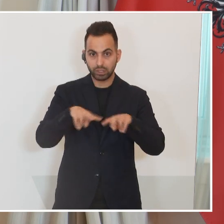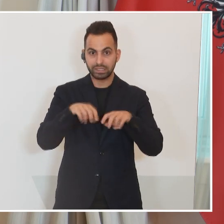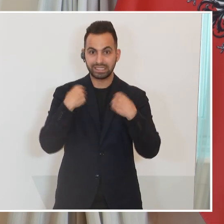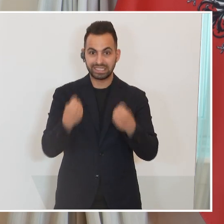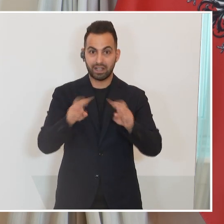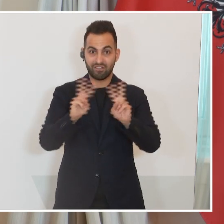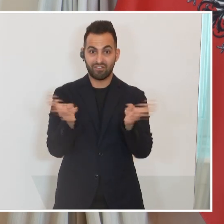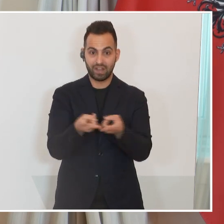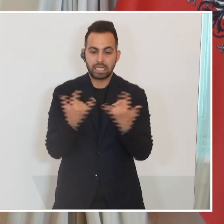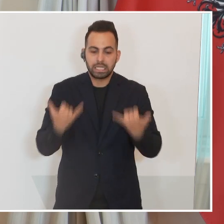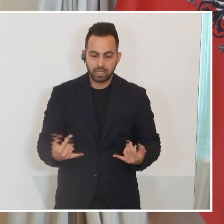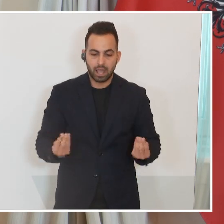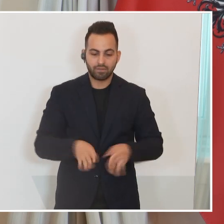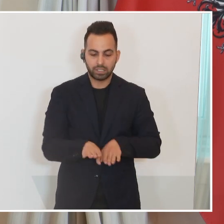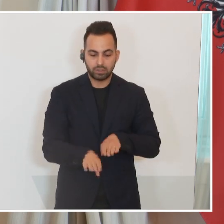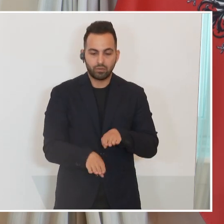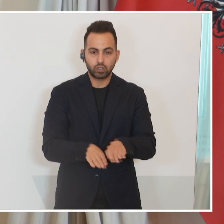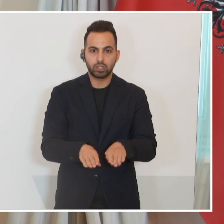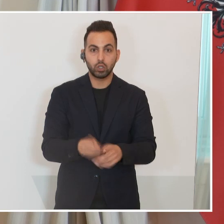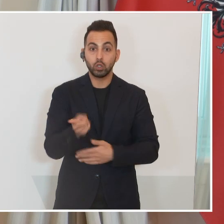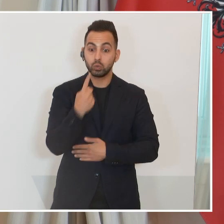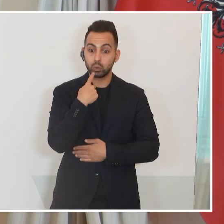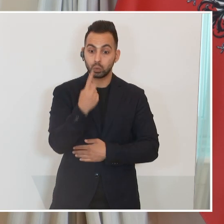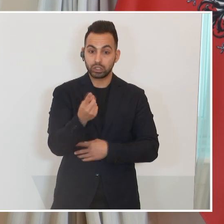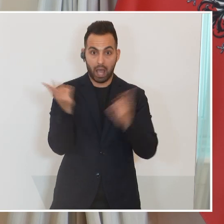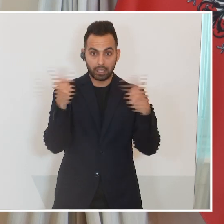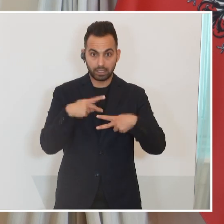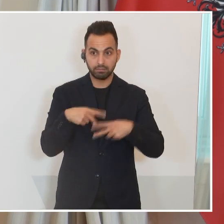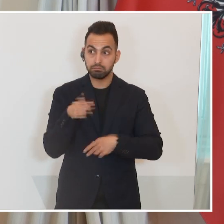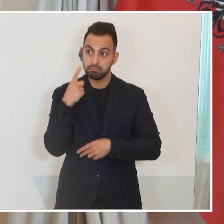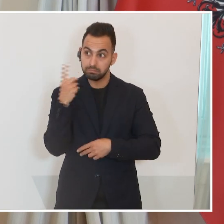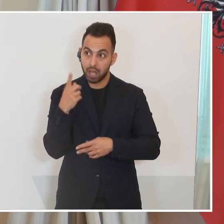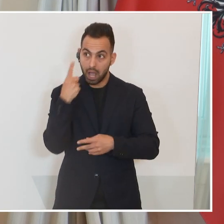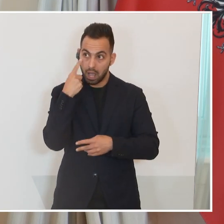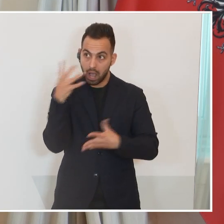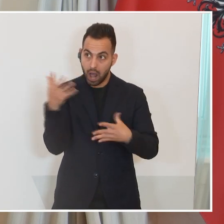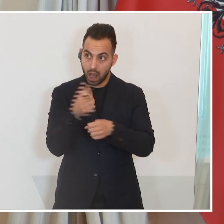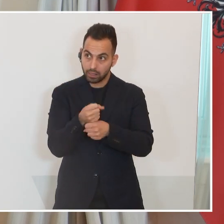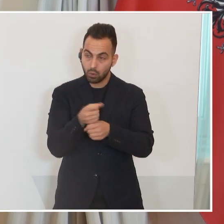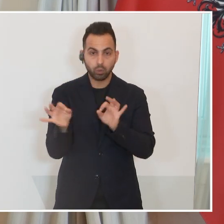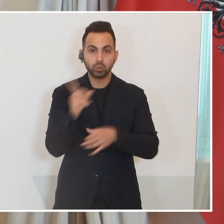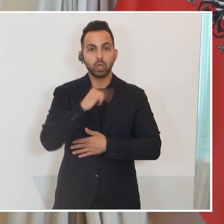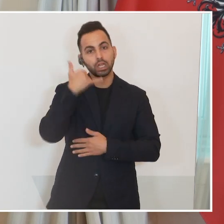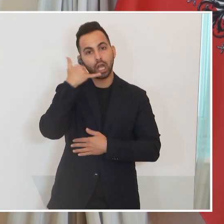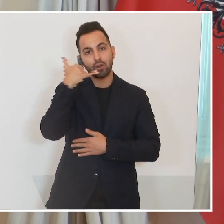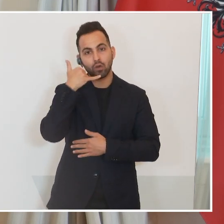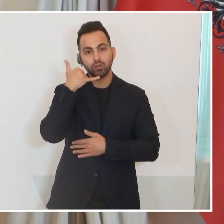Fortschritte gibt, Zusagen da auch tatsächlich eingehalten werden und nicht nur jetzt in Telefongesprächen gemacht werden.